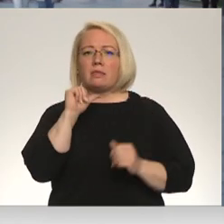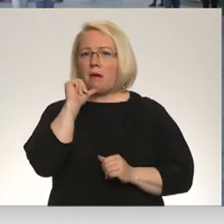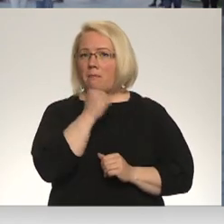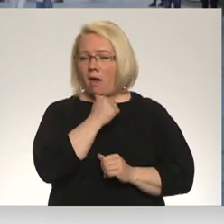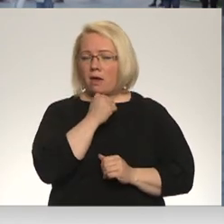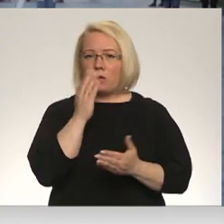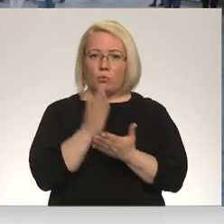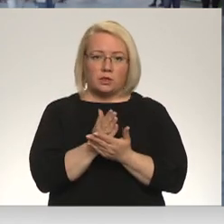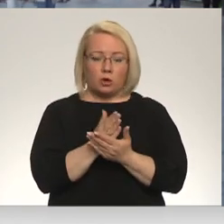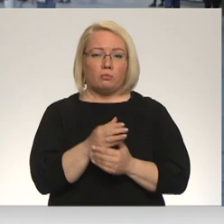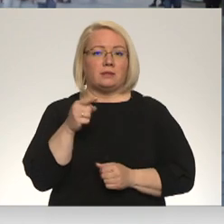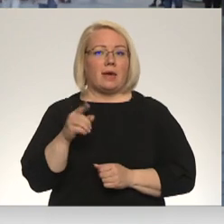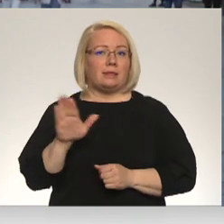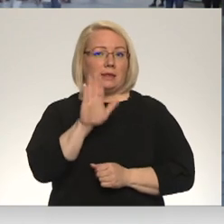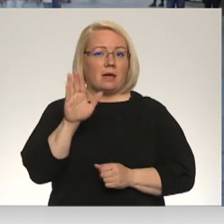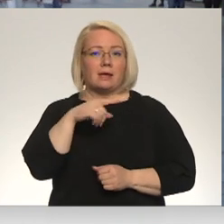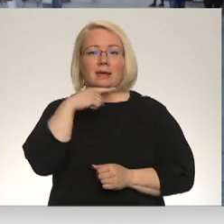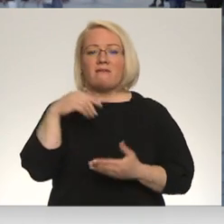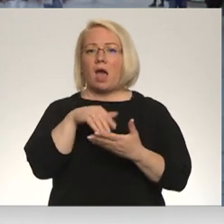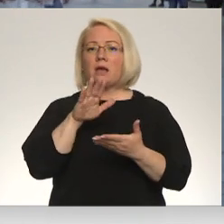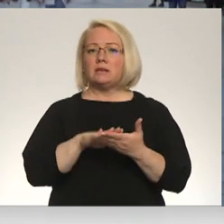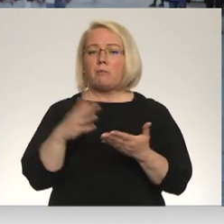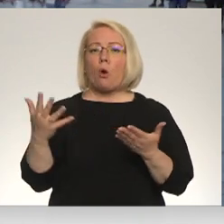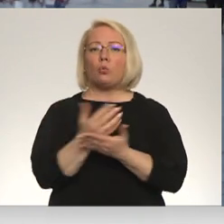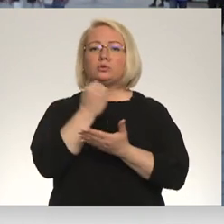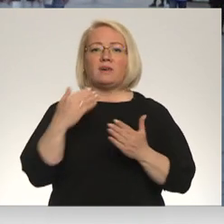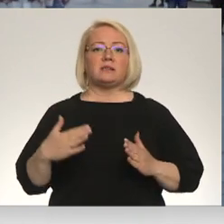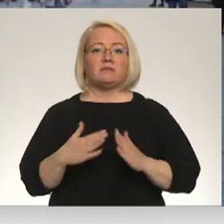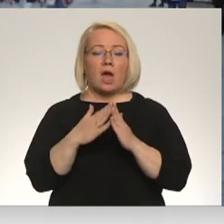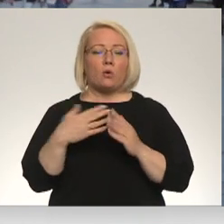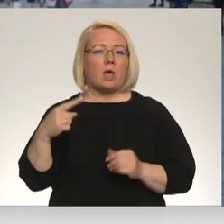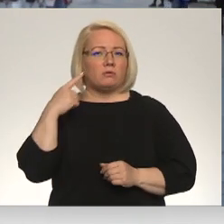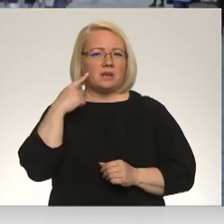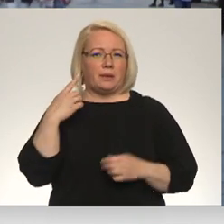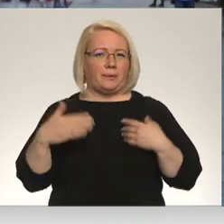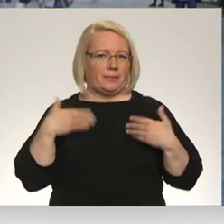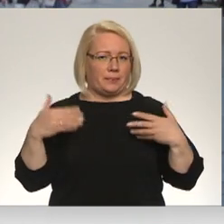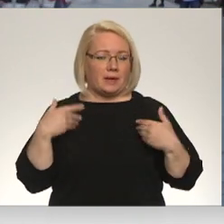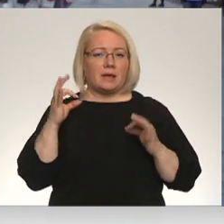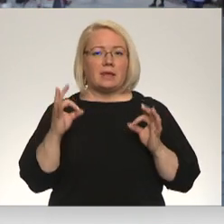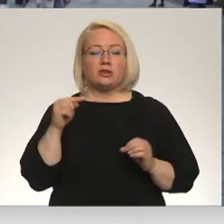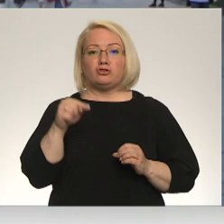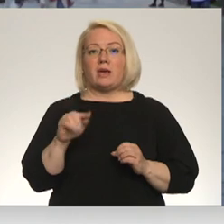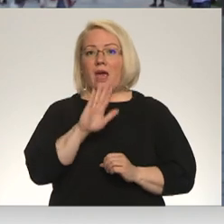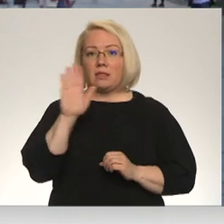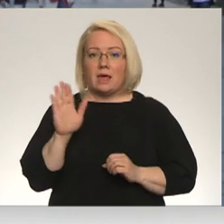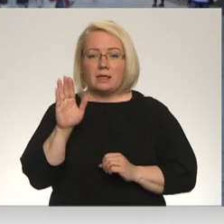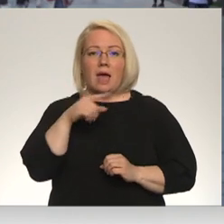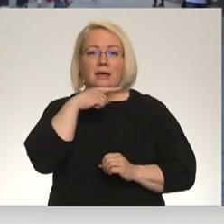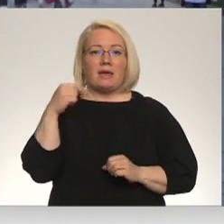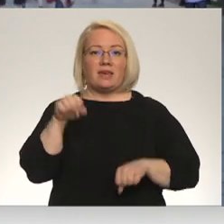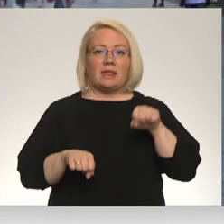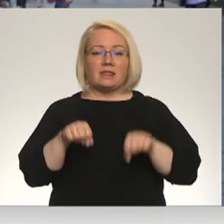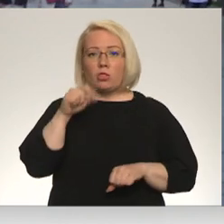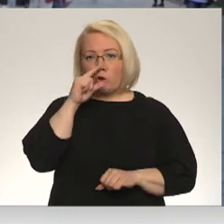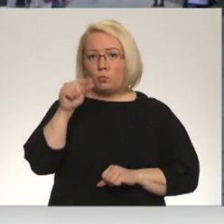attīstību. Protā ir diena, kad Krievija atzīmēs uzvarsvētks un ir izskanējušas bažas, ka tiešajā dienā Krievijas diktators